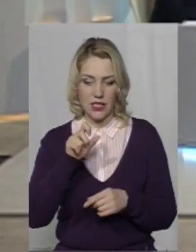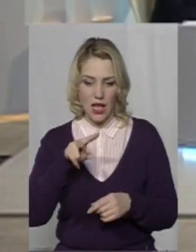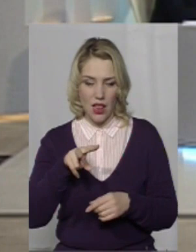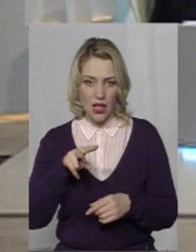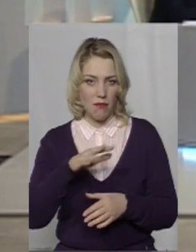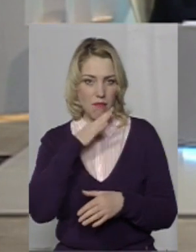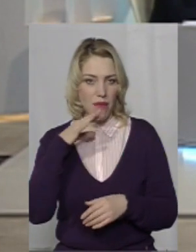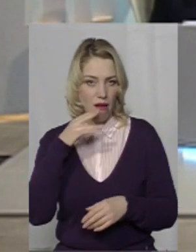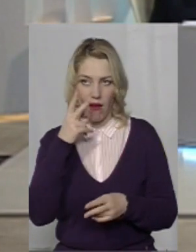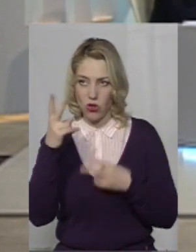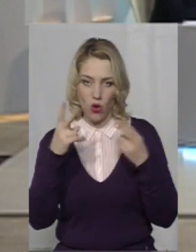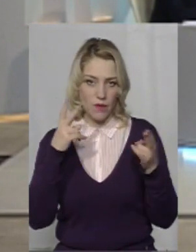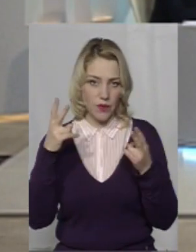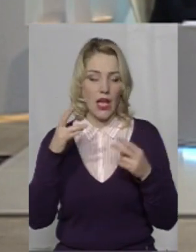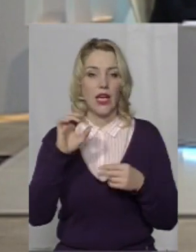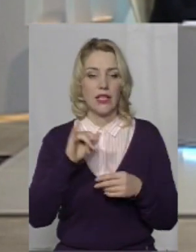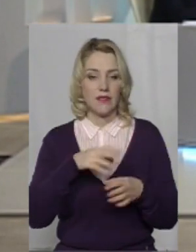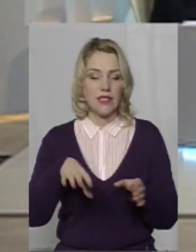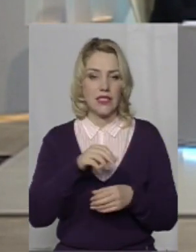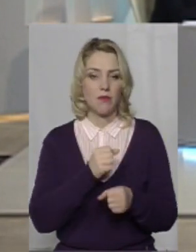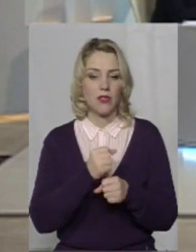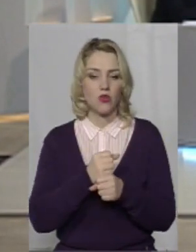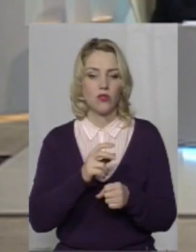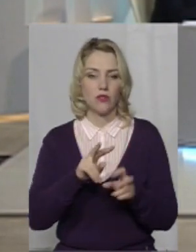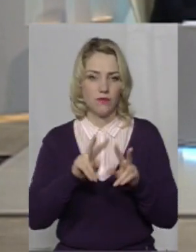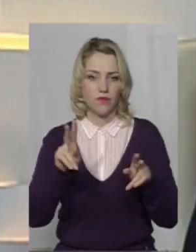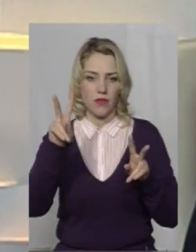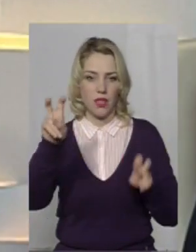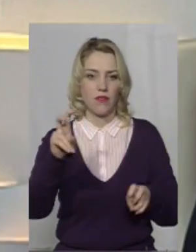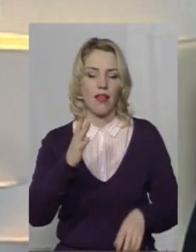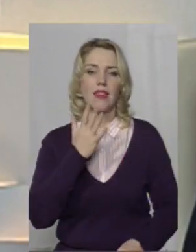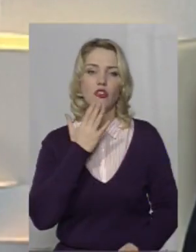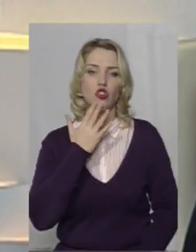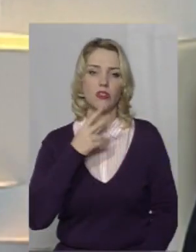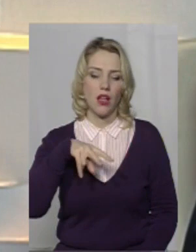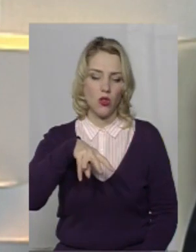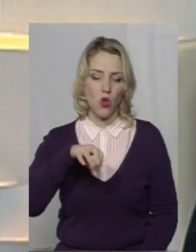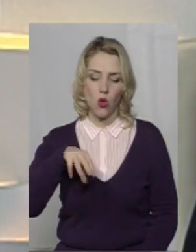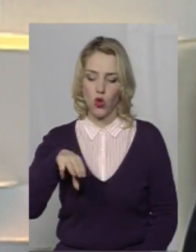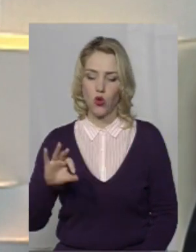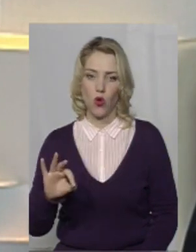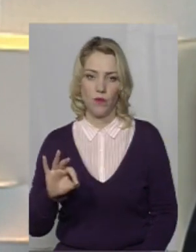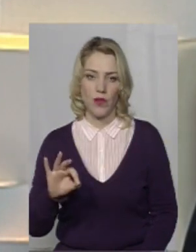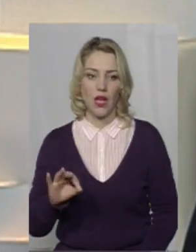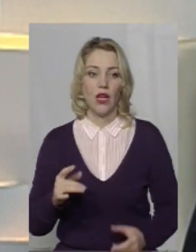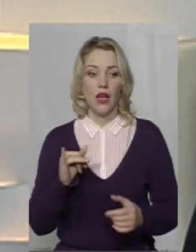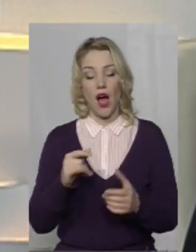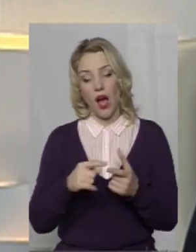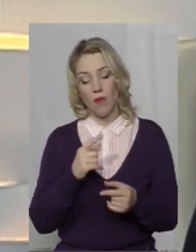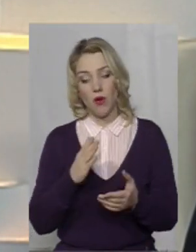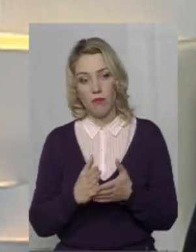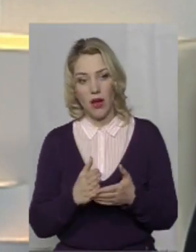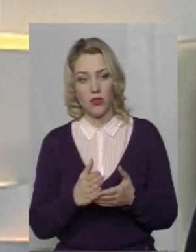багато. І всі вони, скажімо так, працюють як національні лотереї. Або, мабуть, мають договори